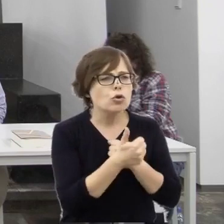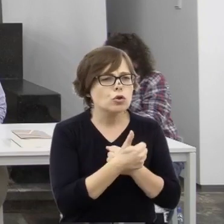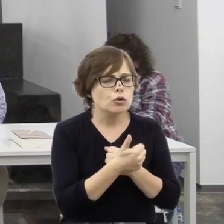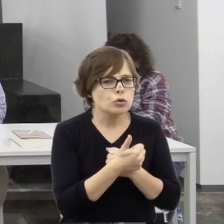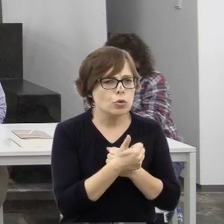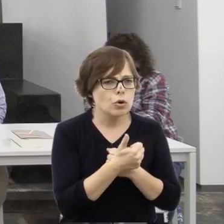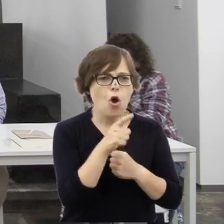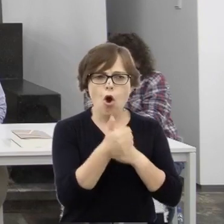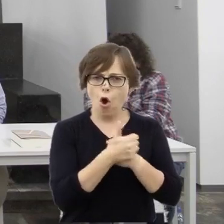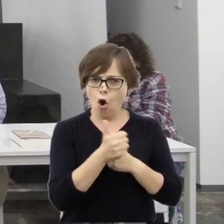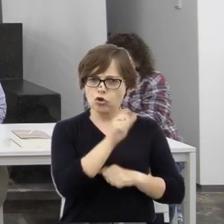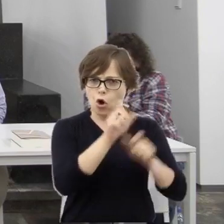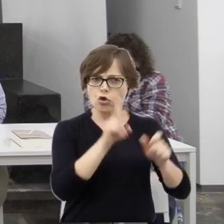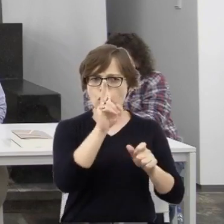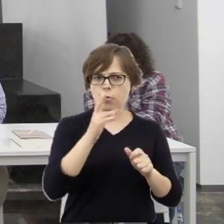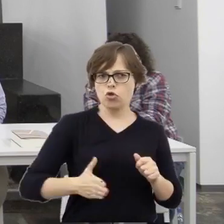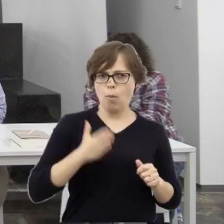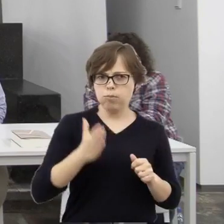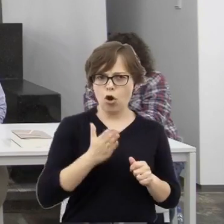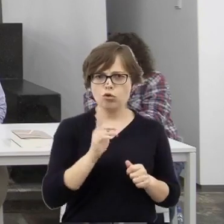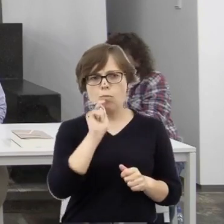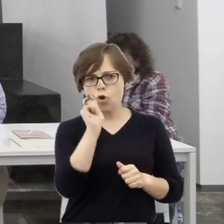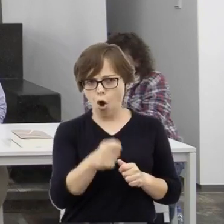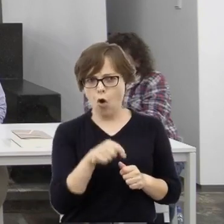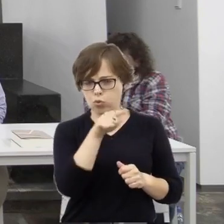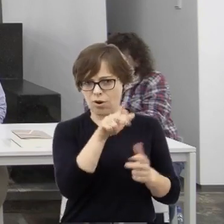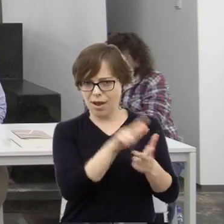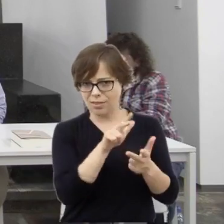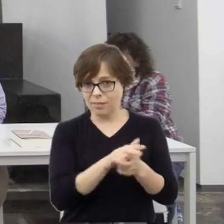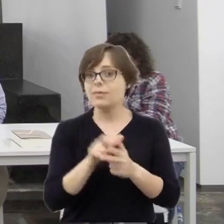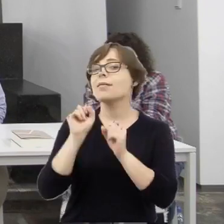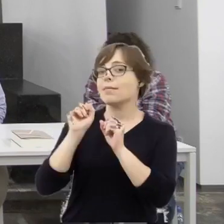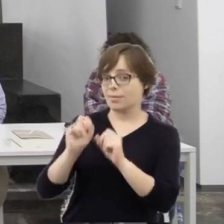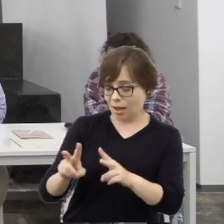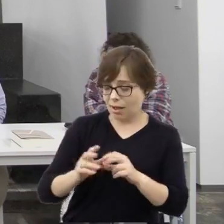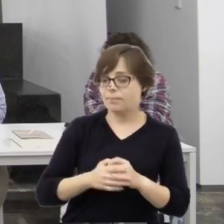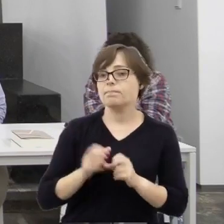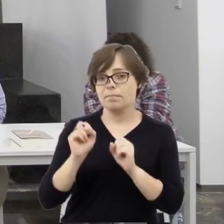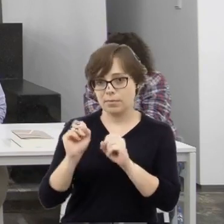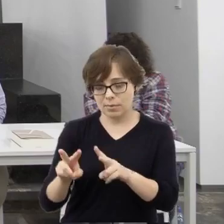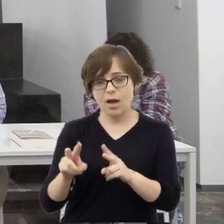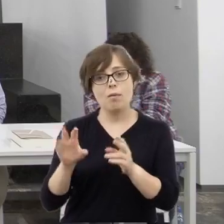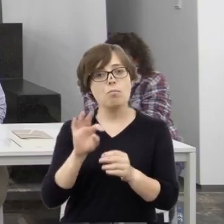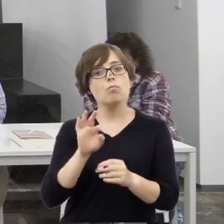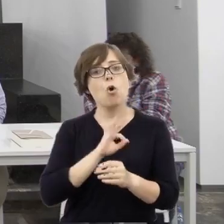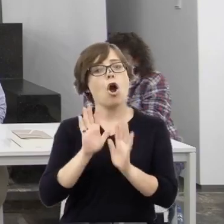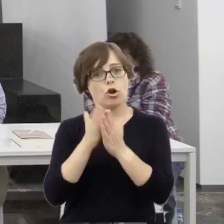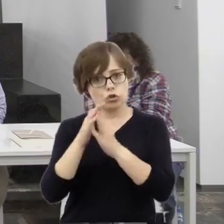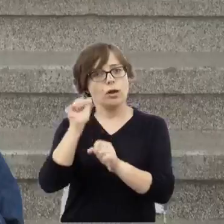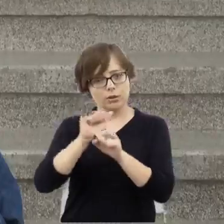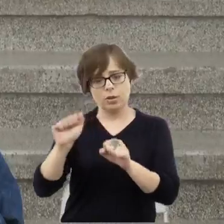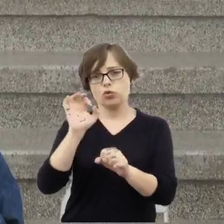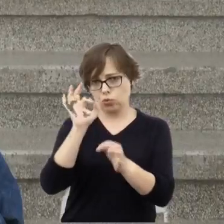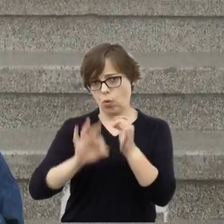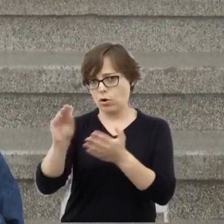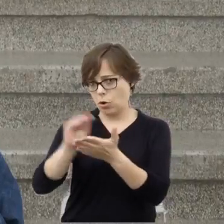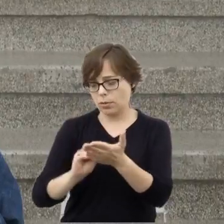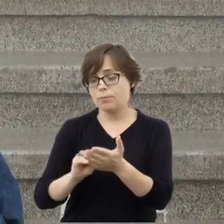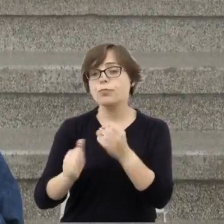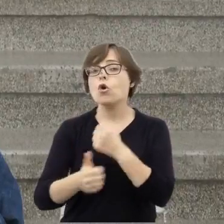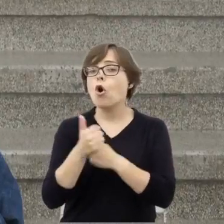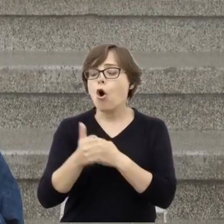którzy podróżowali? Tak, te relacje są w mojej książce opisane. Chodziło o to, że